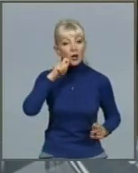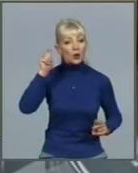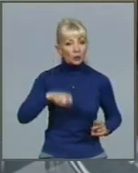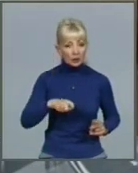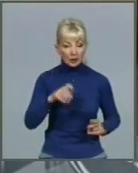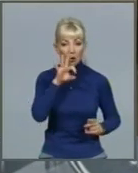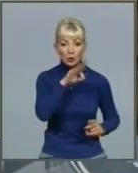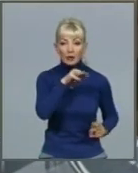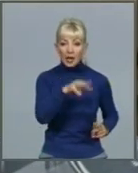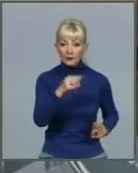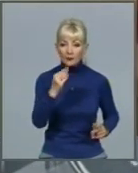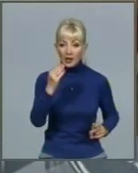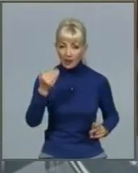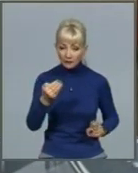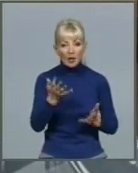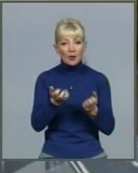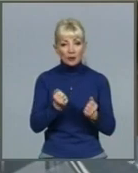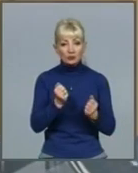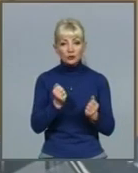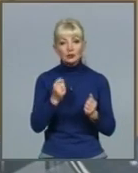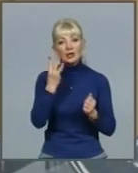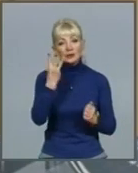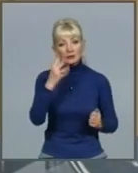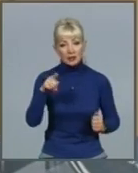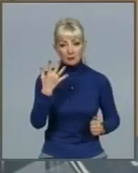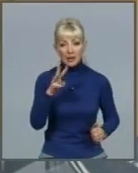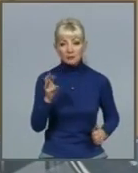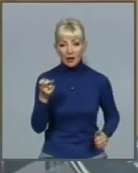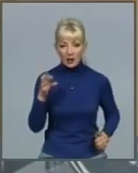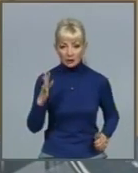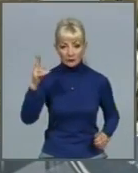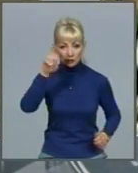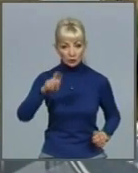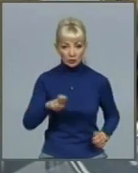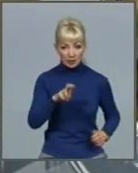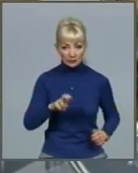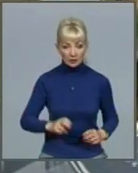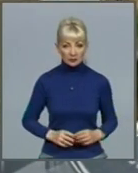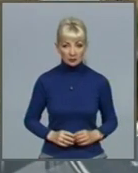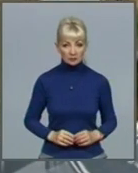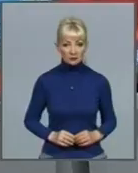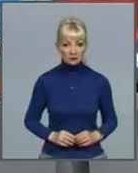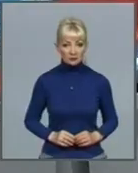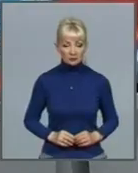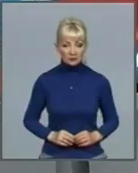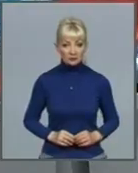отримає щонайменше 3,5 мільярда доларів. Леся Купилюк та Олег Синицький, Хріковське ізвістя.